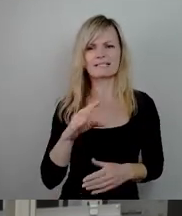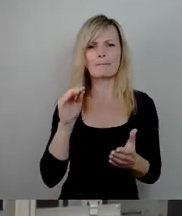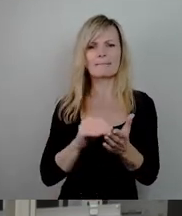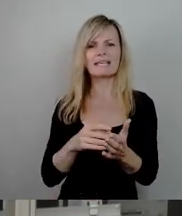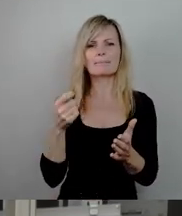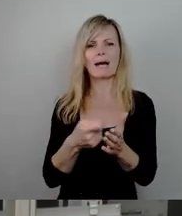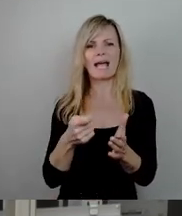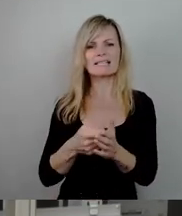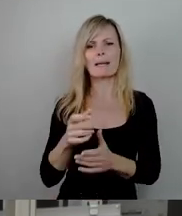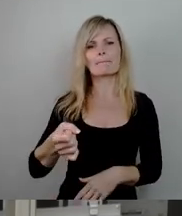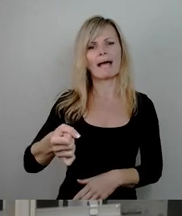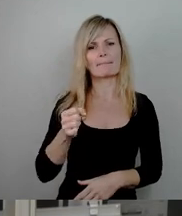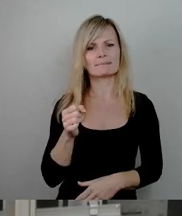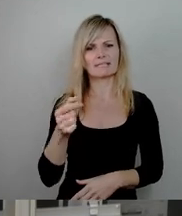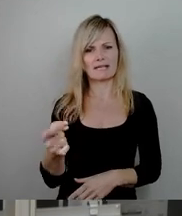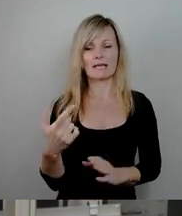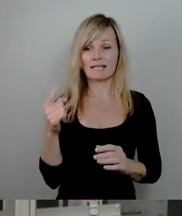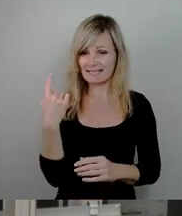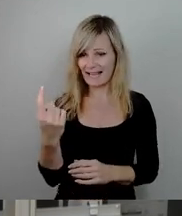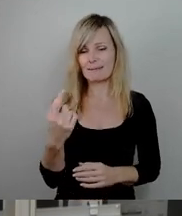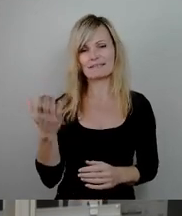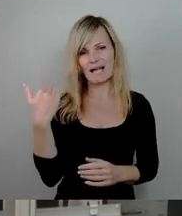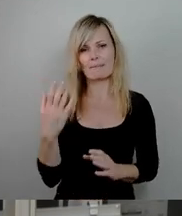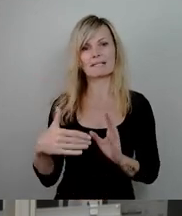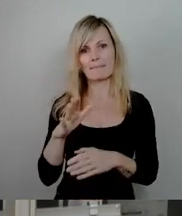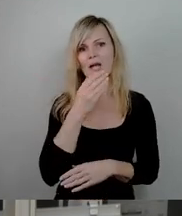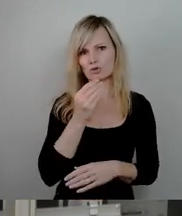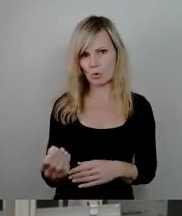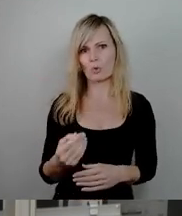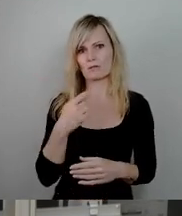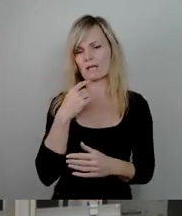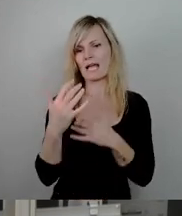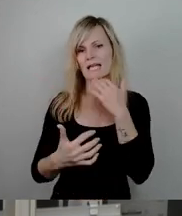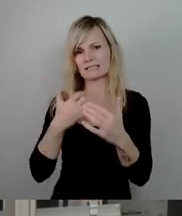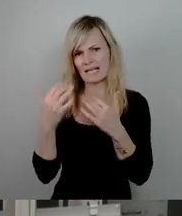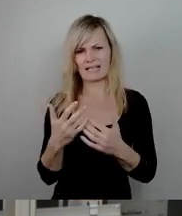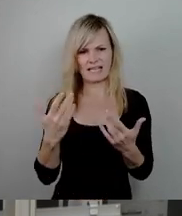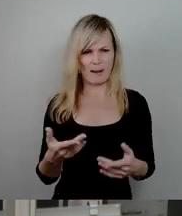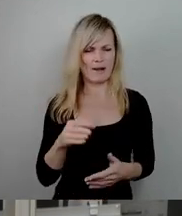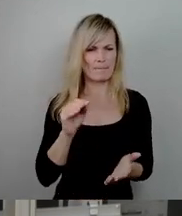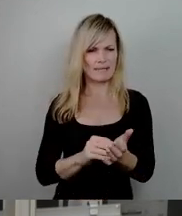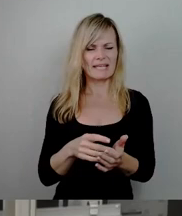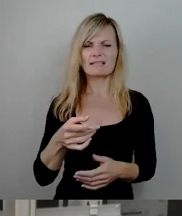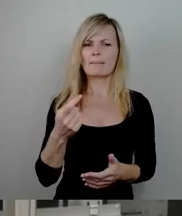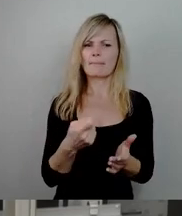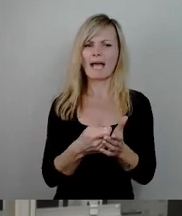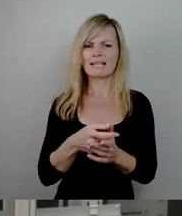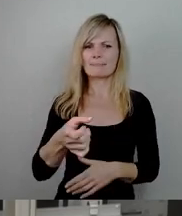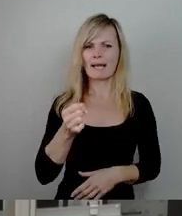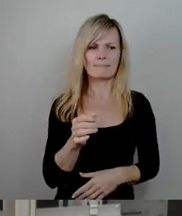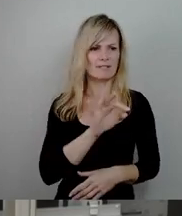schöner ausdrücken als ich, hier begründet wurde. Was hat die Mietpreisbremse denn hier für die Leute bewirkt? Nichts. Sie ist ein